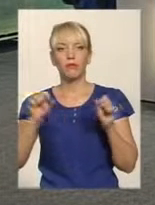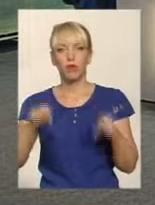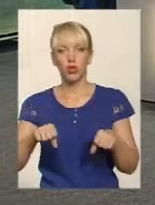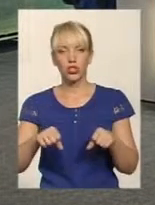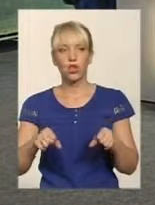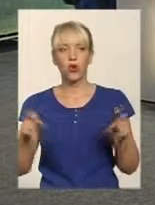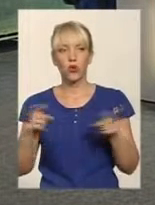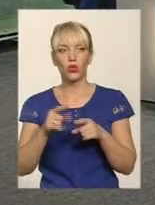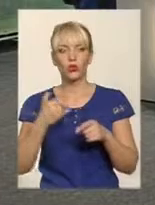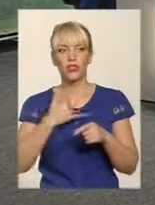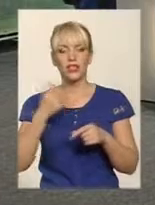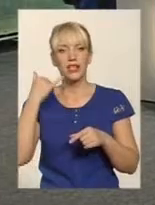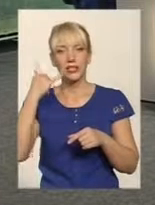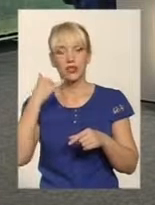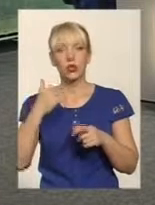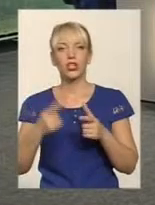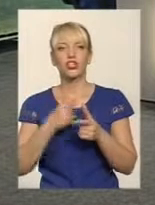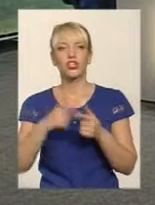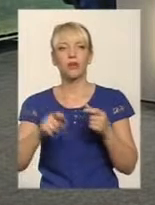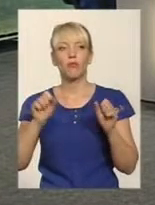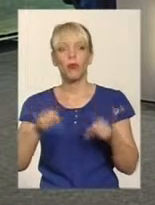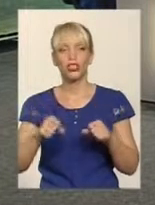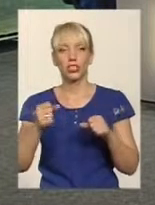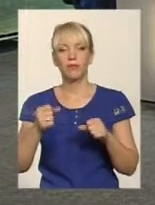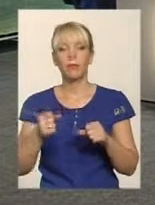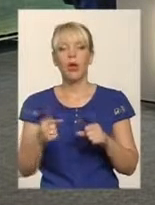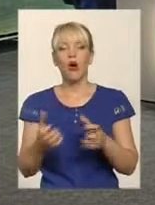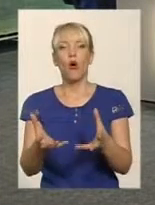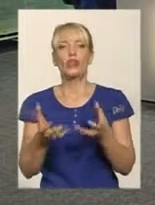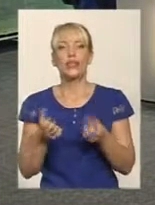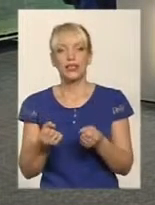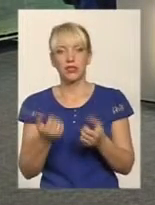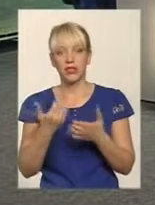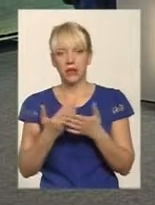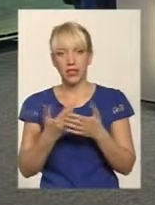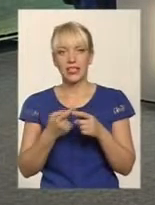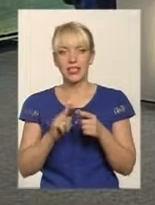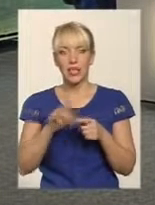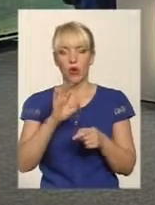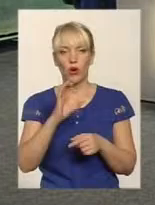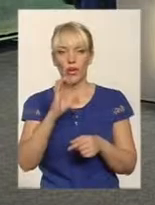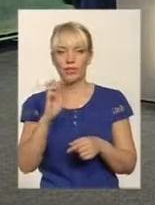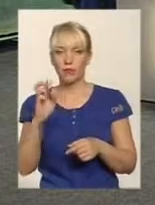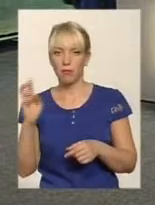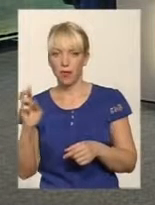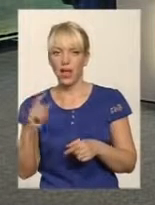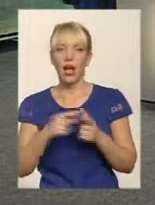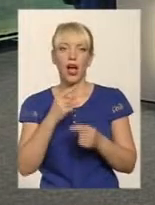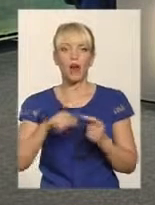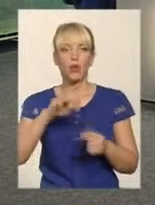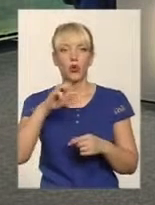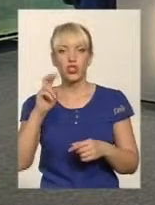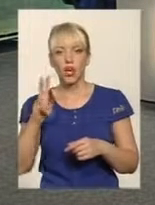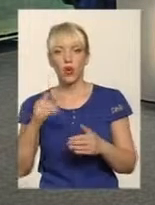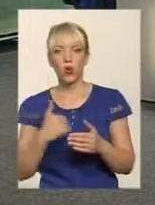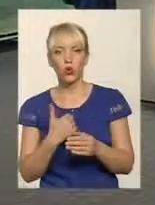коротко, нас є ще один дзвінок, чи можна отримати, скажімо, якщо це об'єднання співвласників або вже хоче встановити